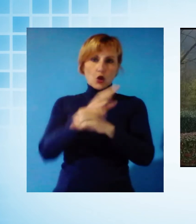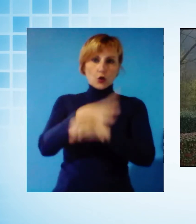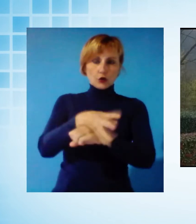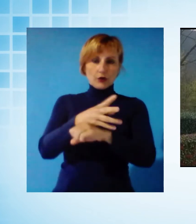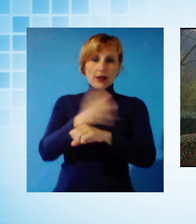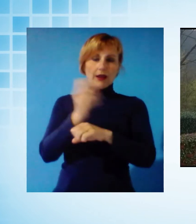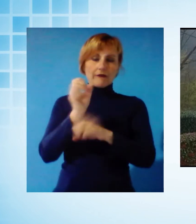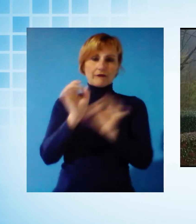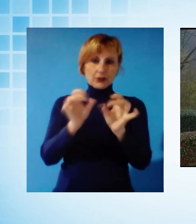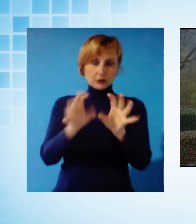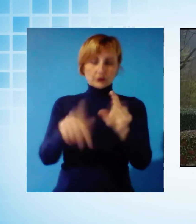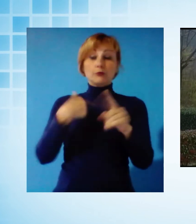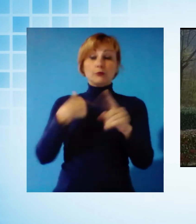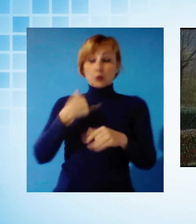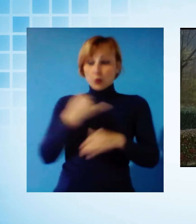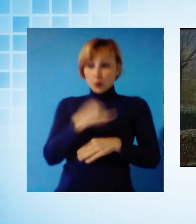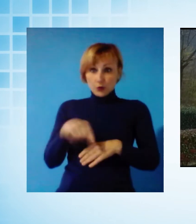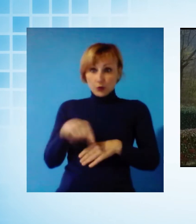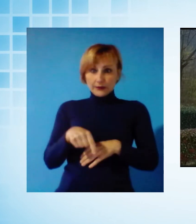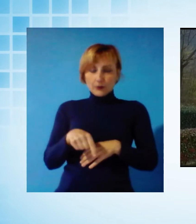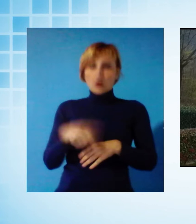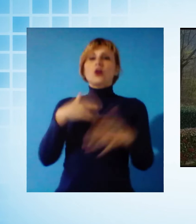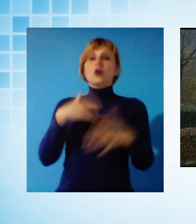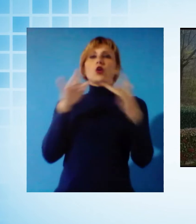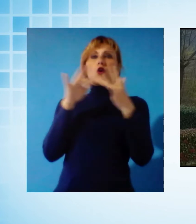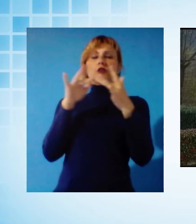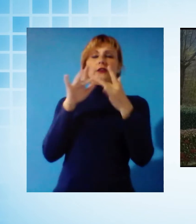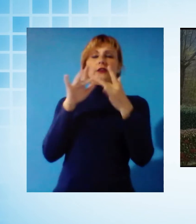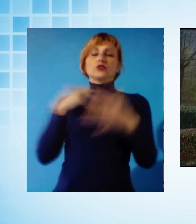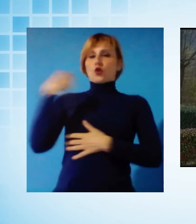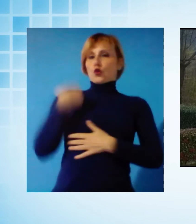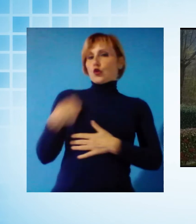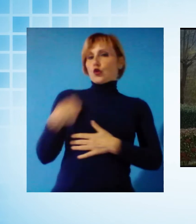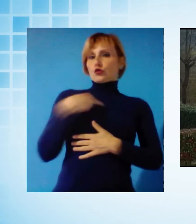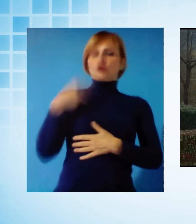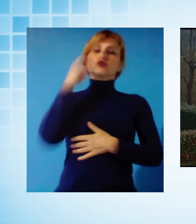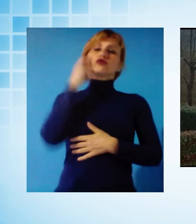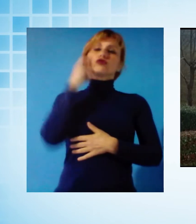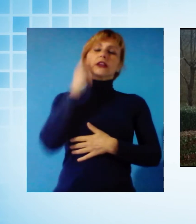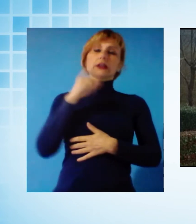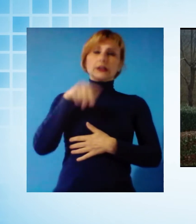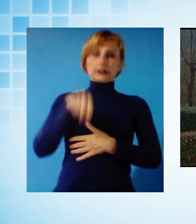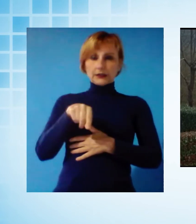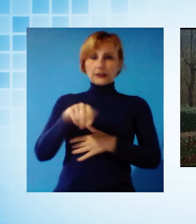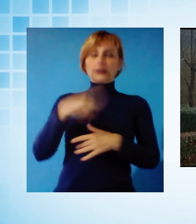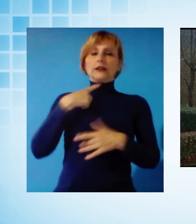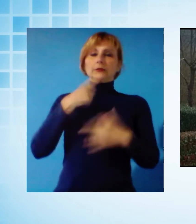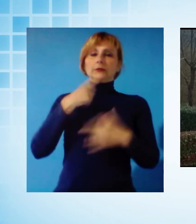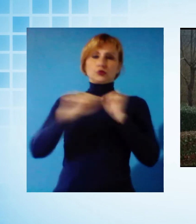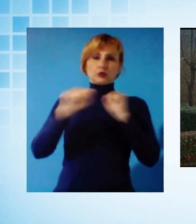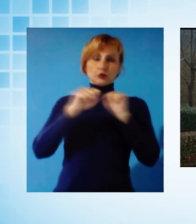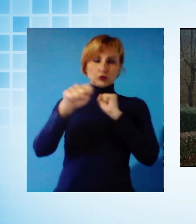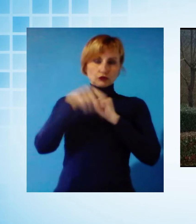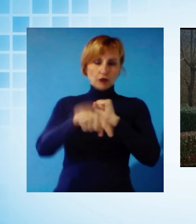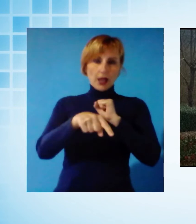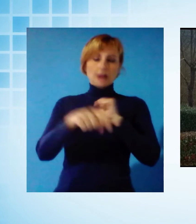di Ghivizzano, che sta portando avanti con successo un progetto di portare le